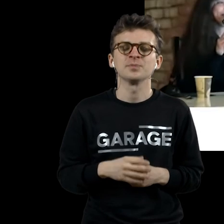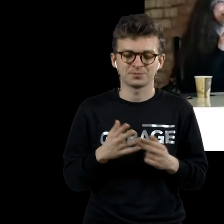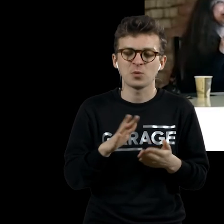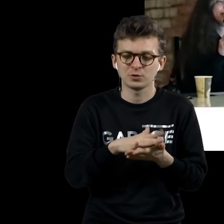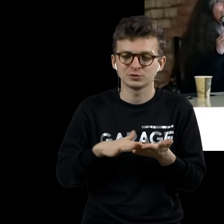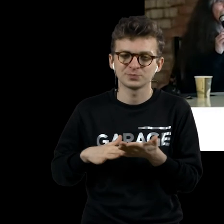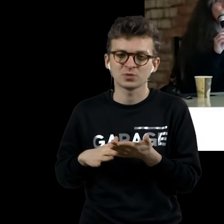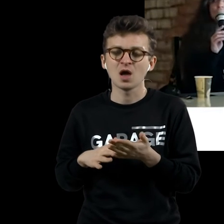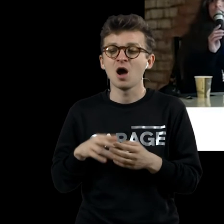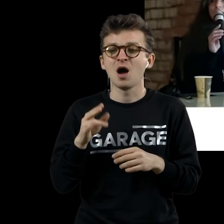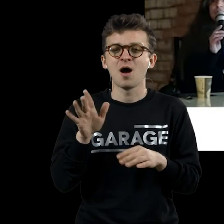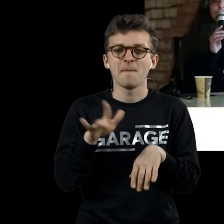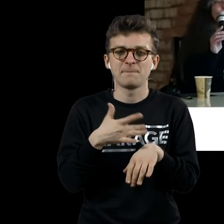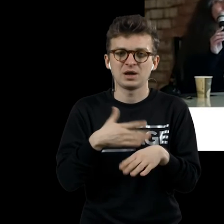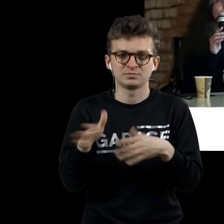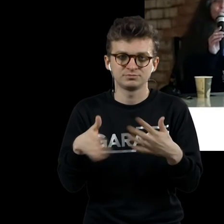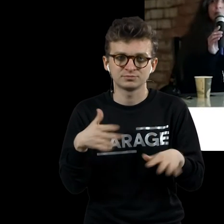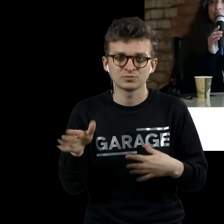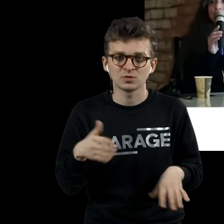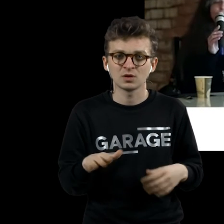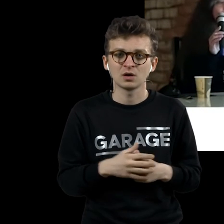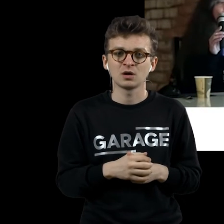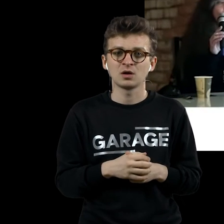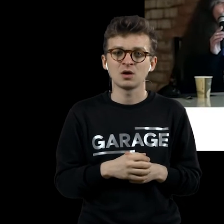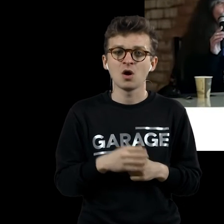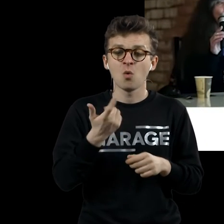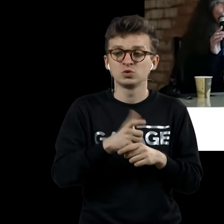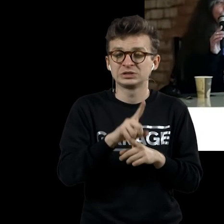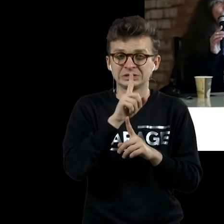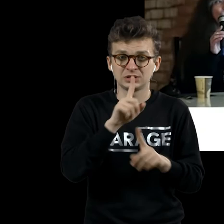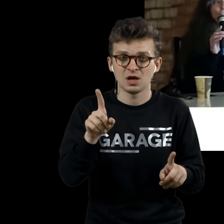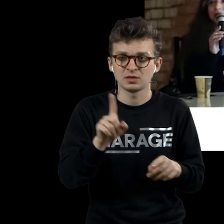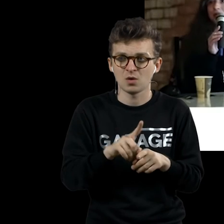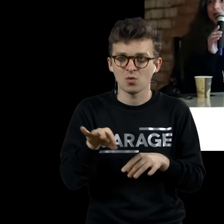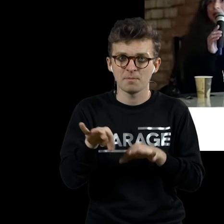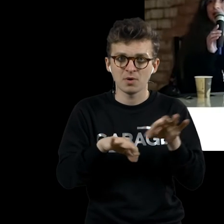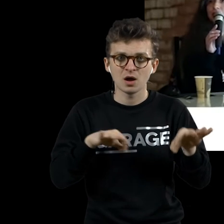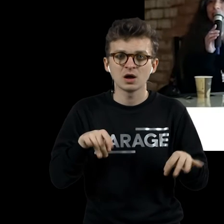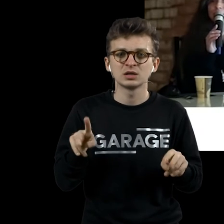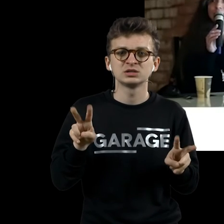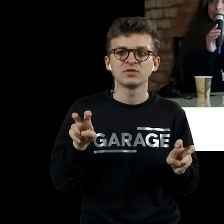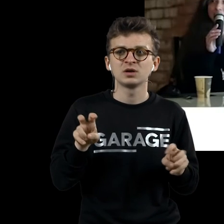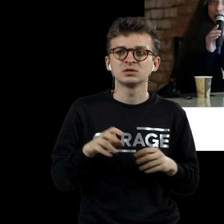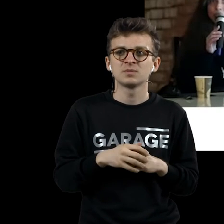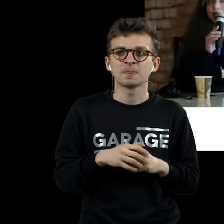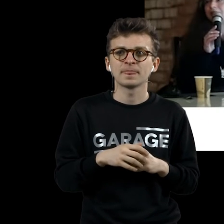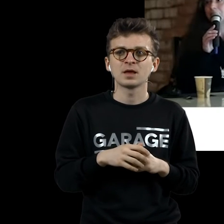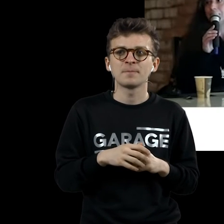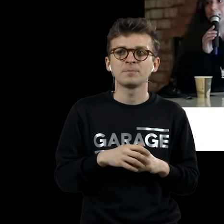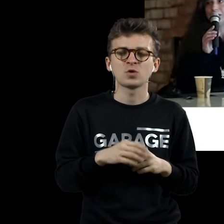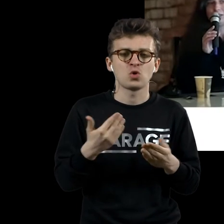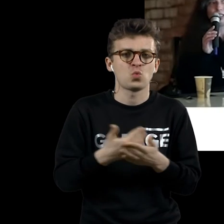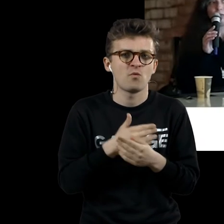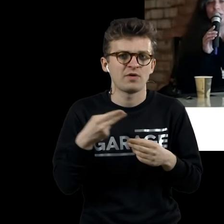Разведение пыли. Очень странный вот такой проектик, который называется «Ручная стереоскопия». Что... как бы новая